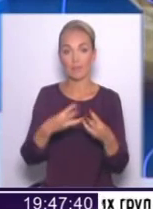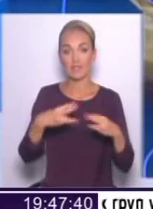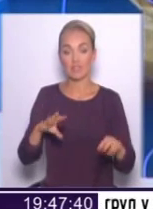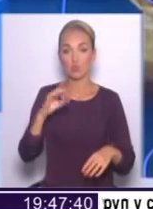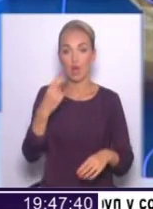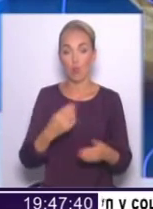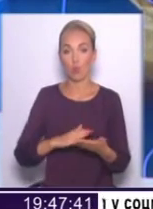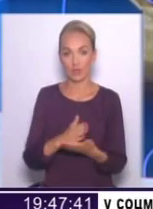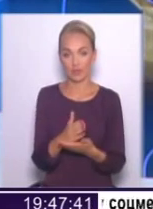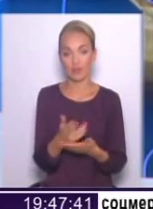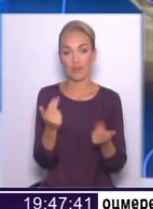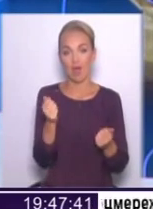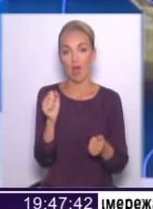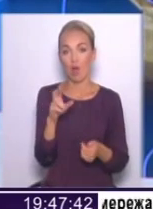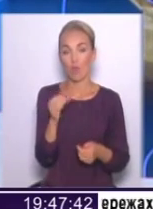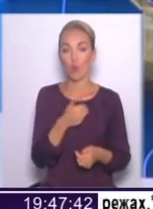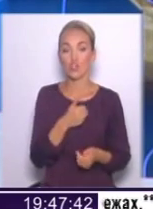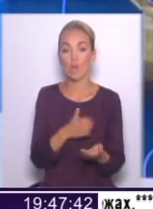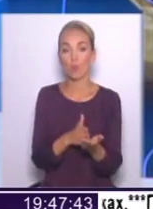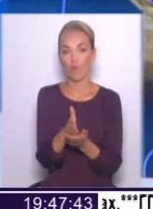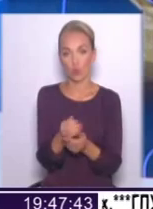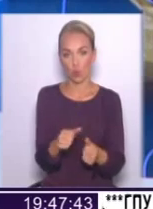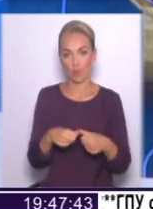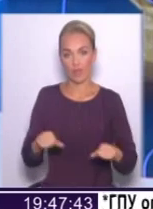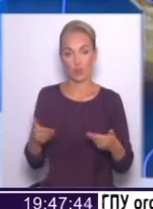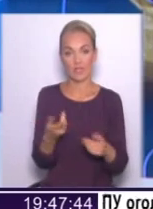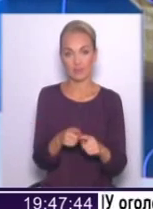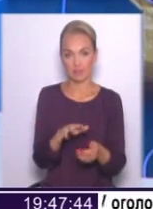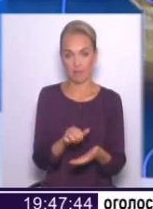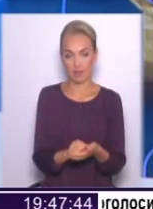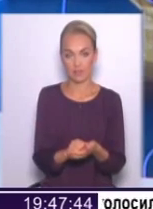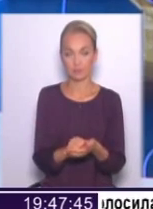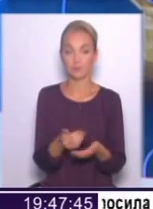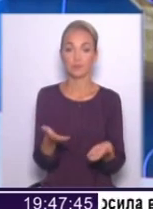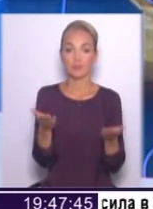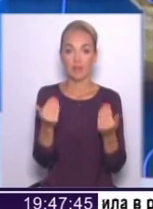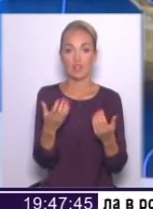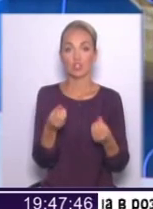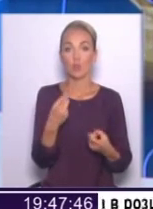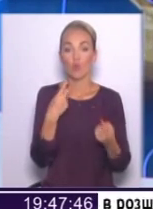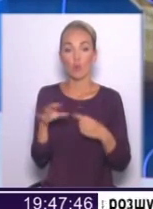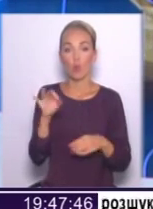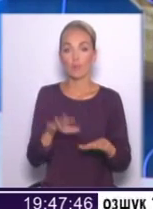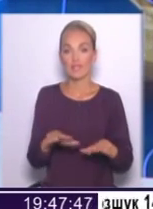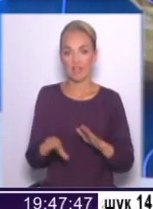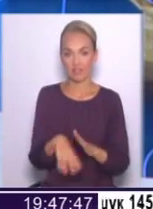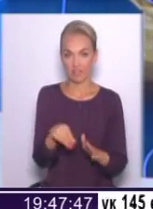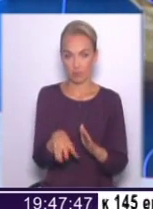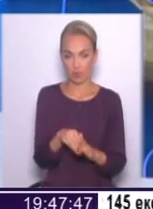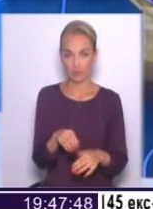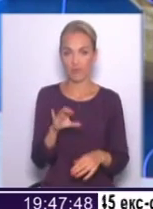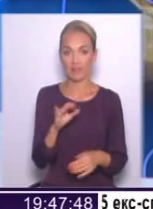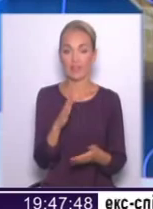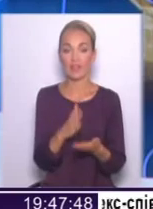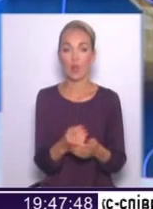і вже... Так, або хоча б профільного комітету, який цим займається, так. Давайте про місцеві вибори ще трошки поговоримо. Ви є